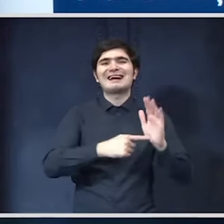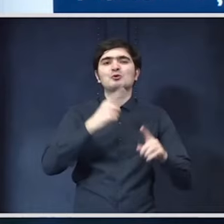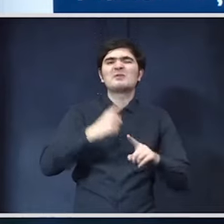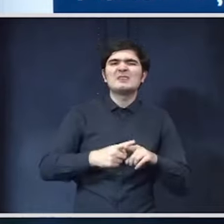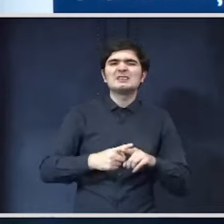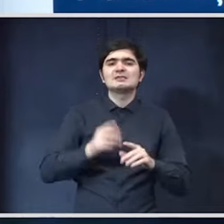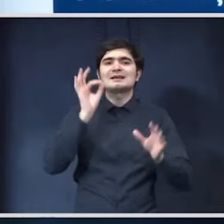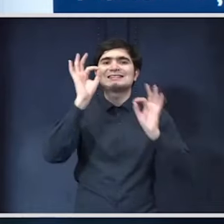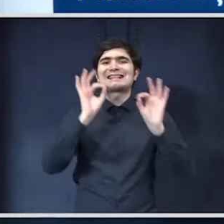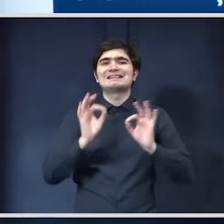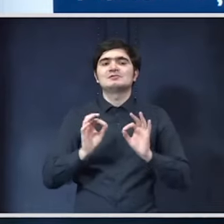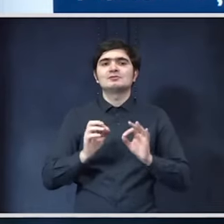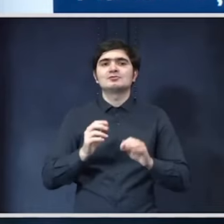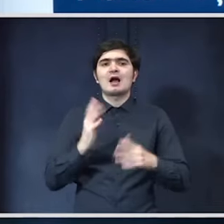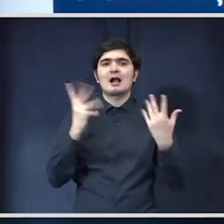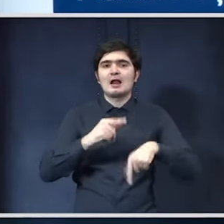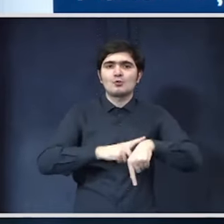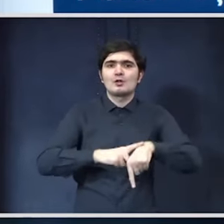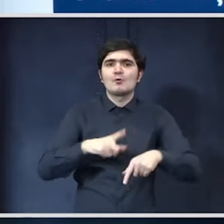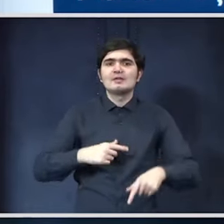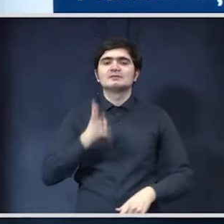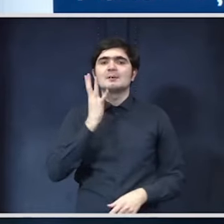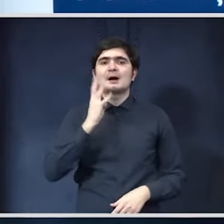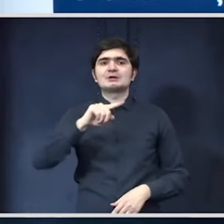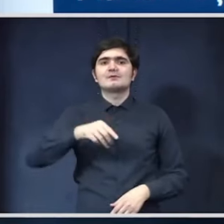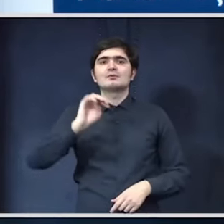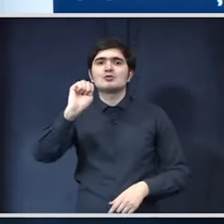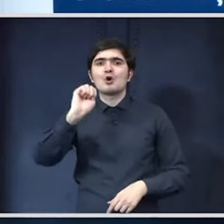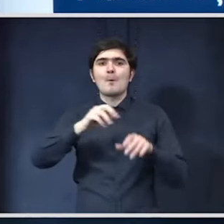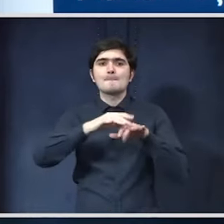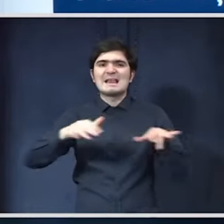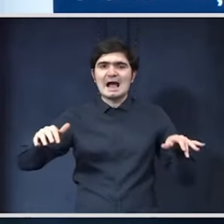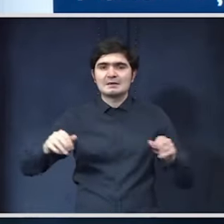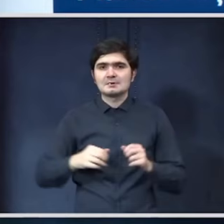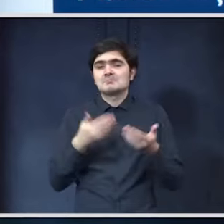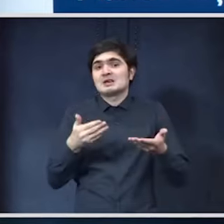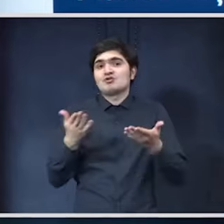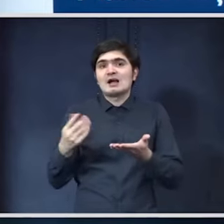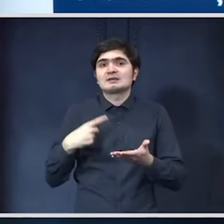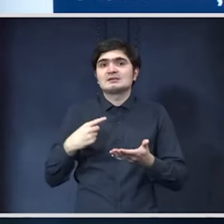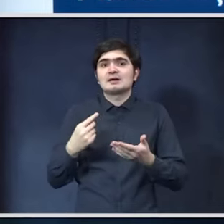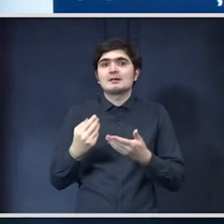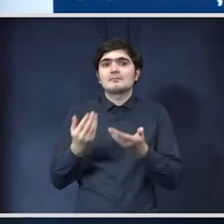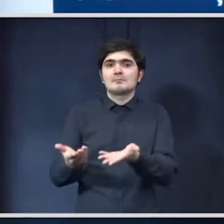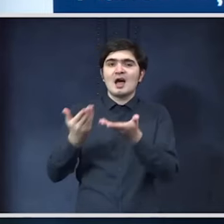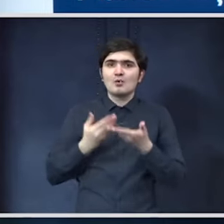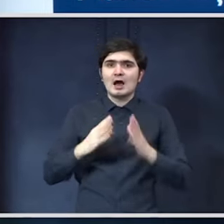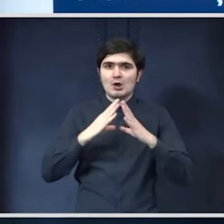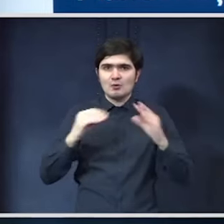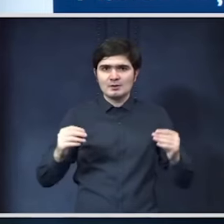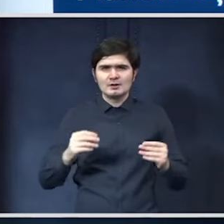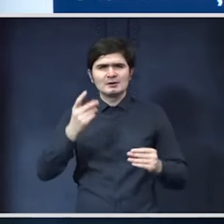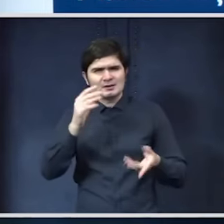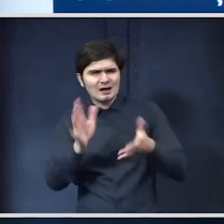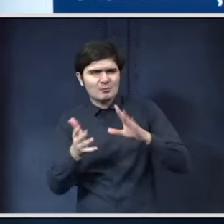putem în acest calcul de moment sunt 14,9 miliard deci asta este alocarea României Dar s-ar putea